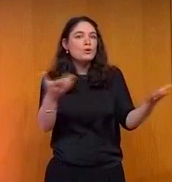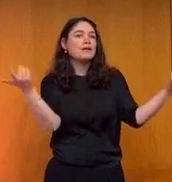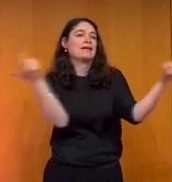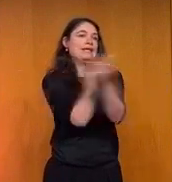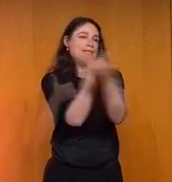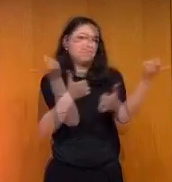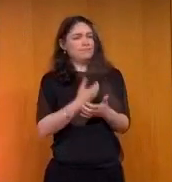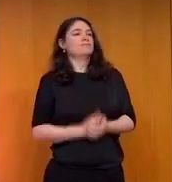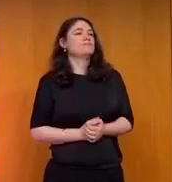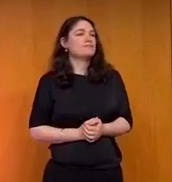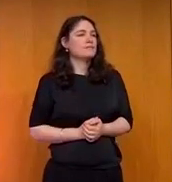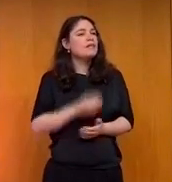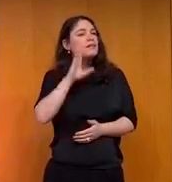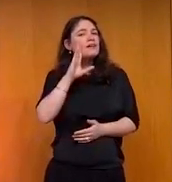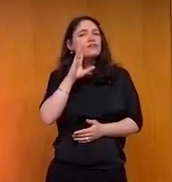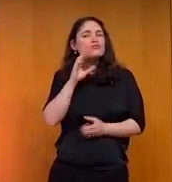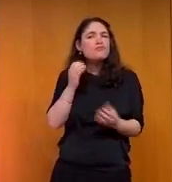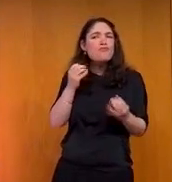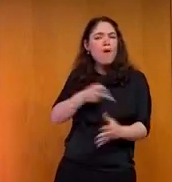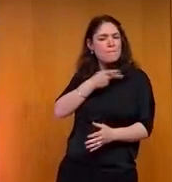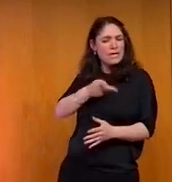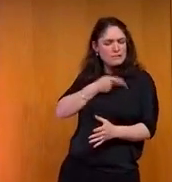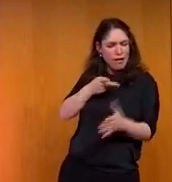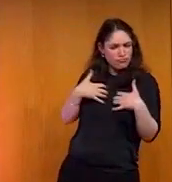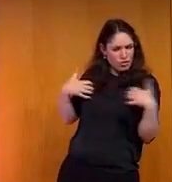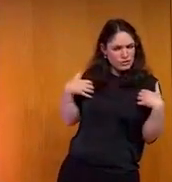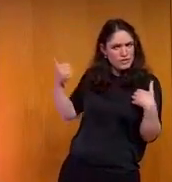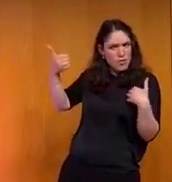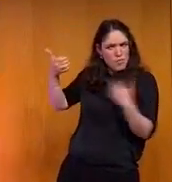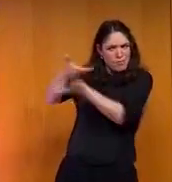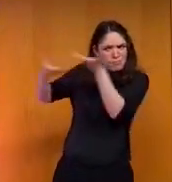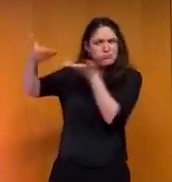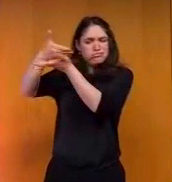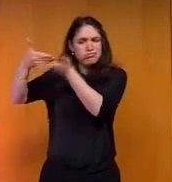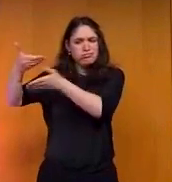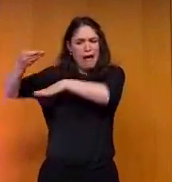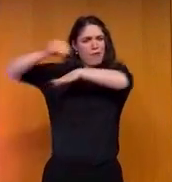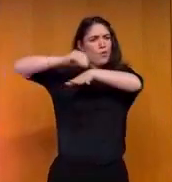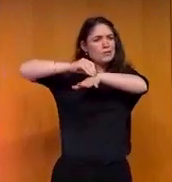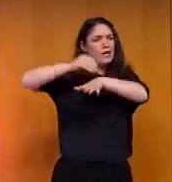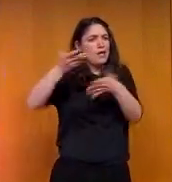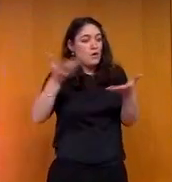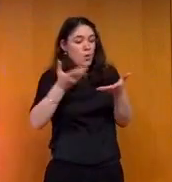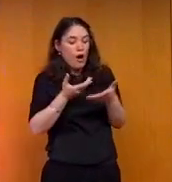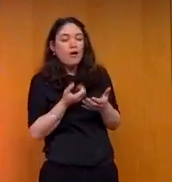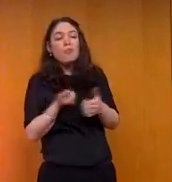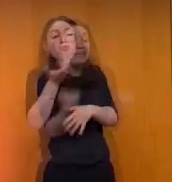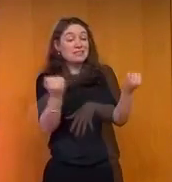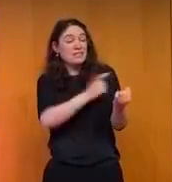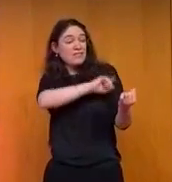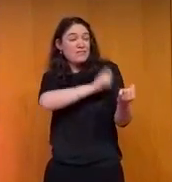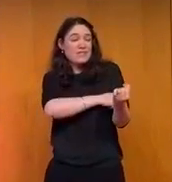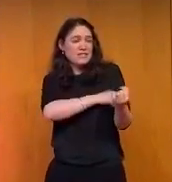ensemble. Les médecins et scientifiques qui se penchent sur le sujet nous conseillent de rire un certain nombre de minutes par jour.